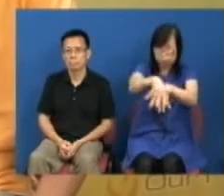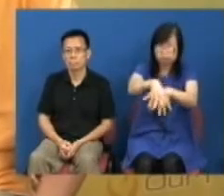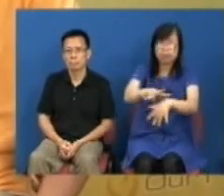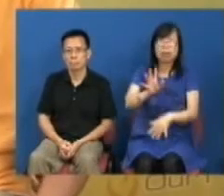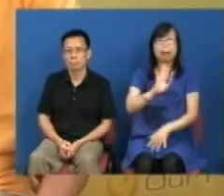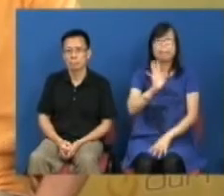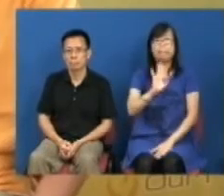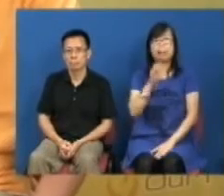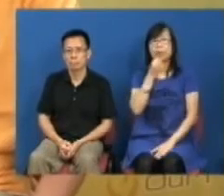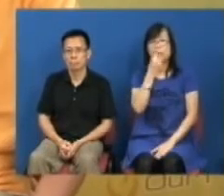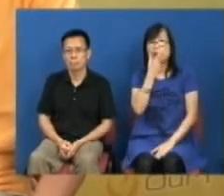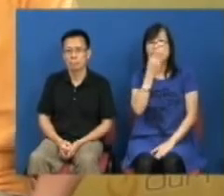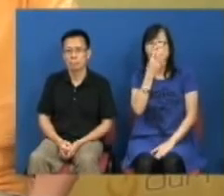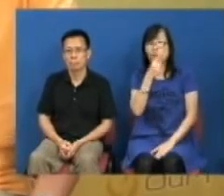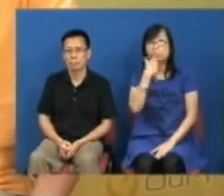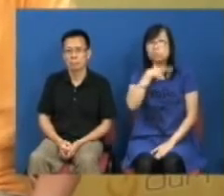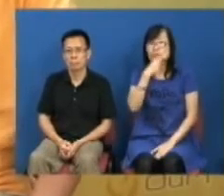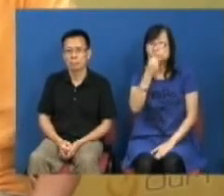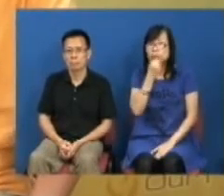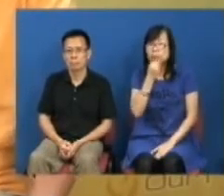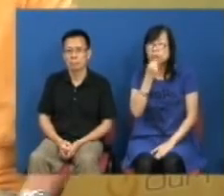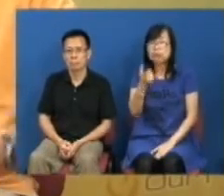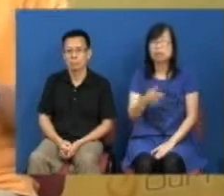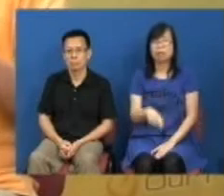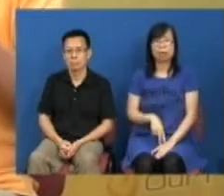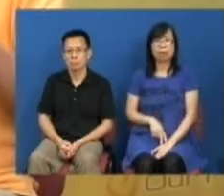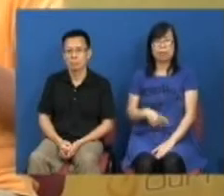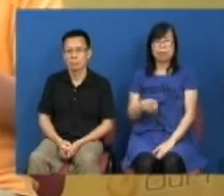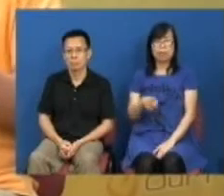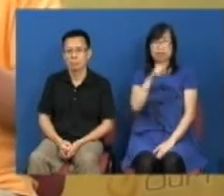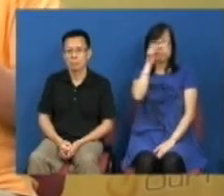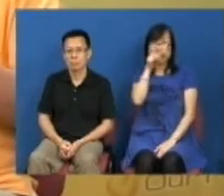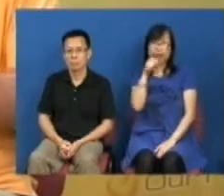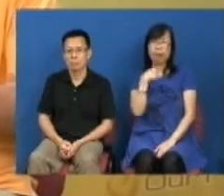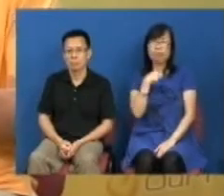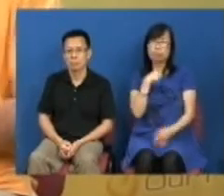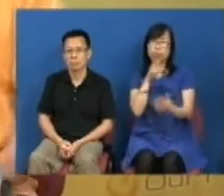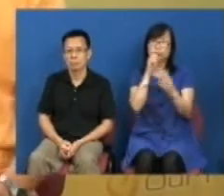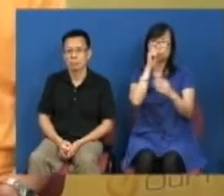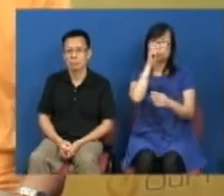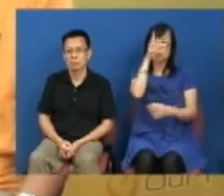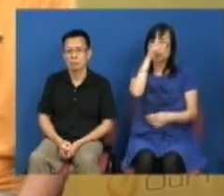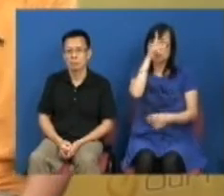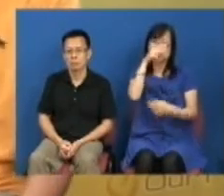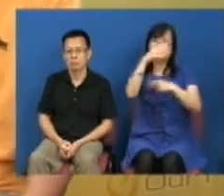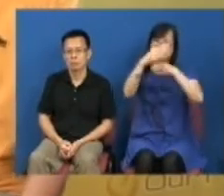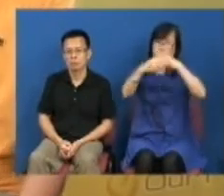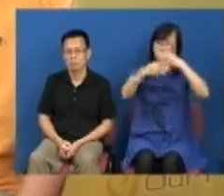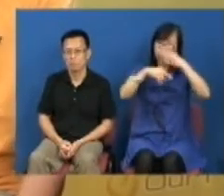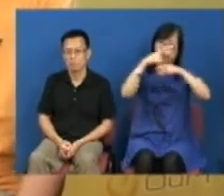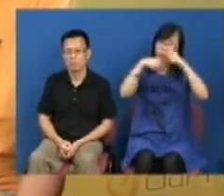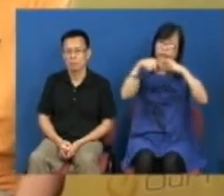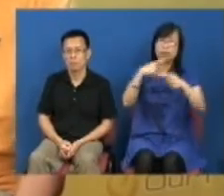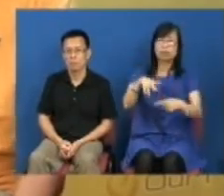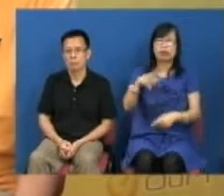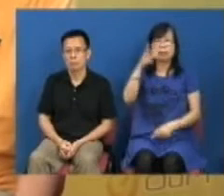不是很多香港人喜欢的但是为什么呢就是正正现在有很多跟政府沟通的渠道或者政府聆听人民